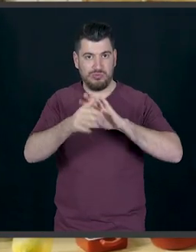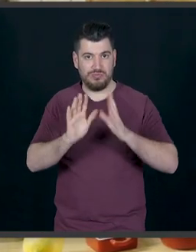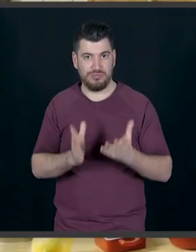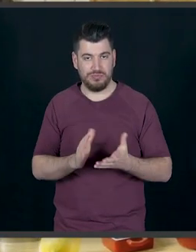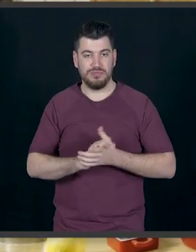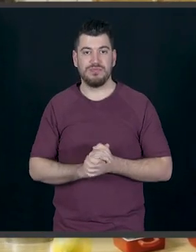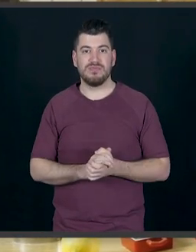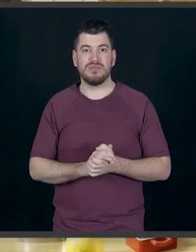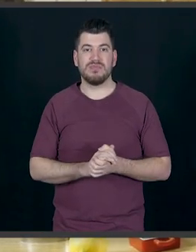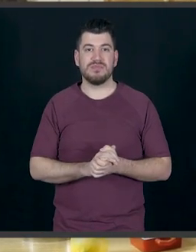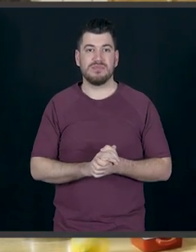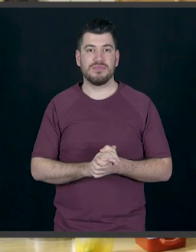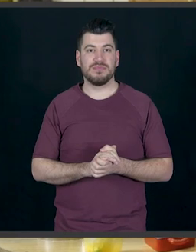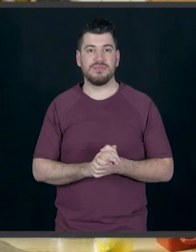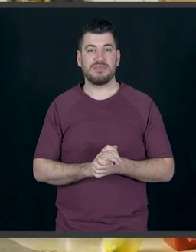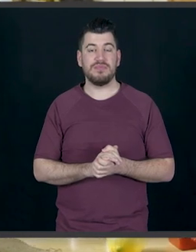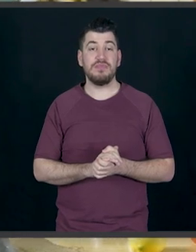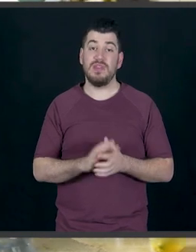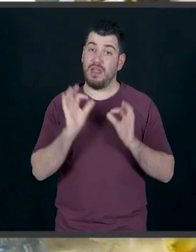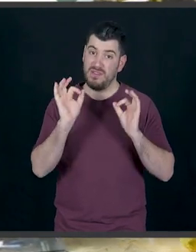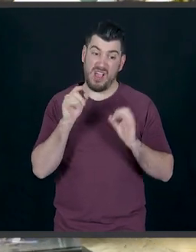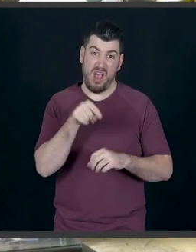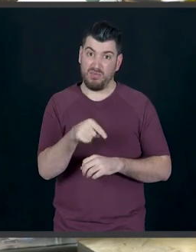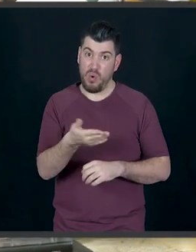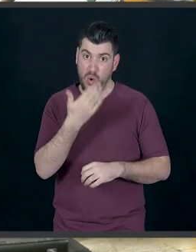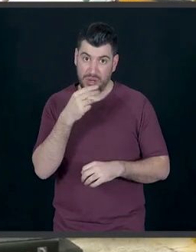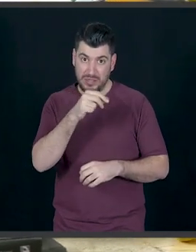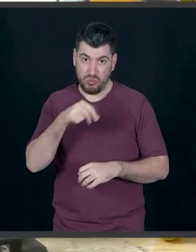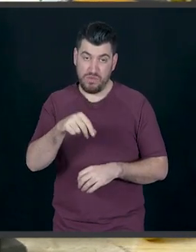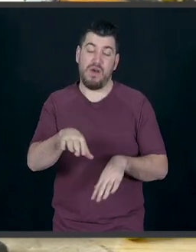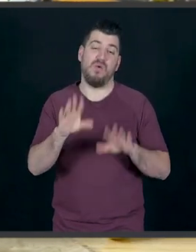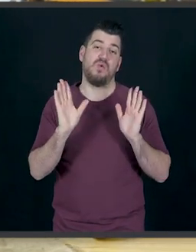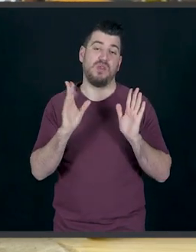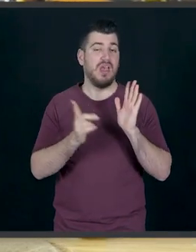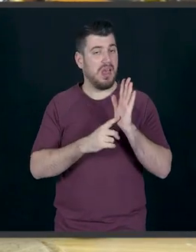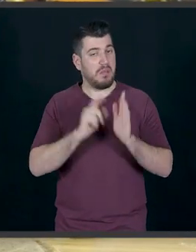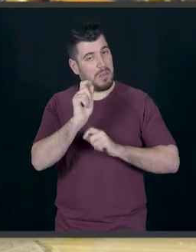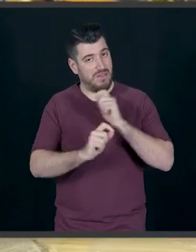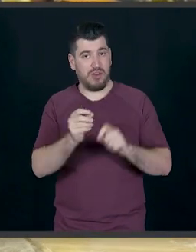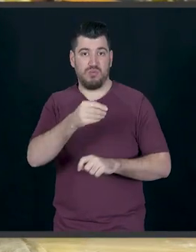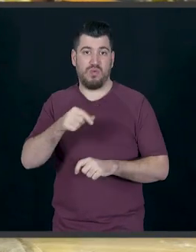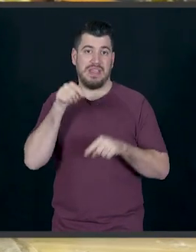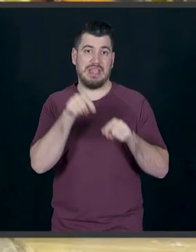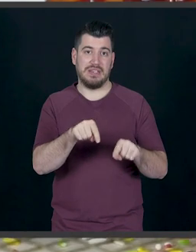Και επειδή δεν θέλω να μένει παραπονεμένος και να μην έχει τρουφάκια, βέβαια θα μπορούσαμε να βάλουμε και γλάσο όπως ακριβώς κάνουμε και με τα υπόλοιπα.